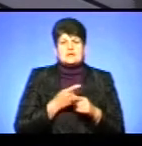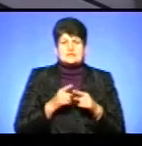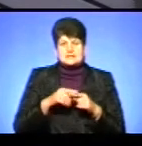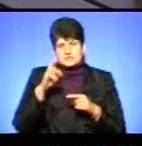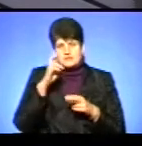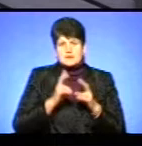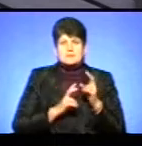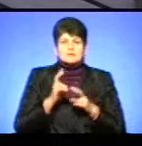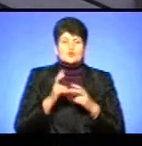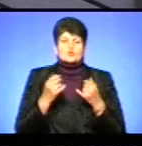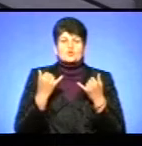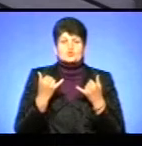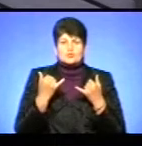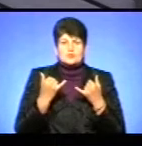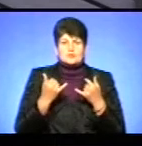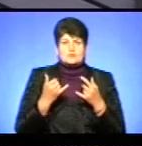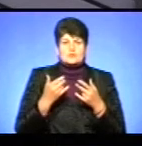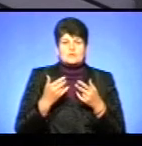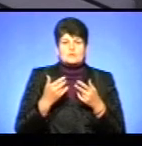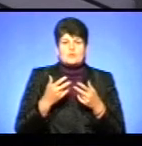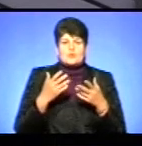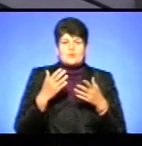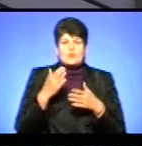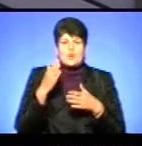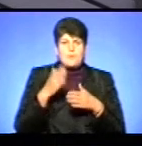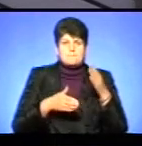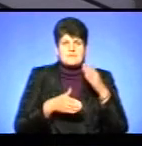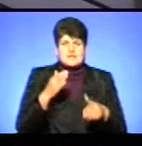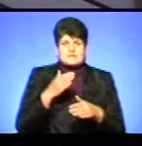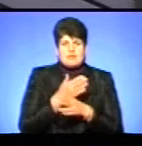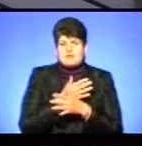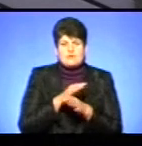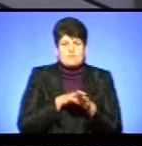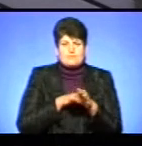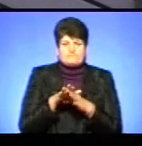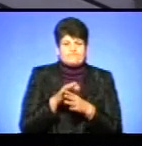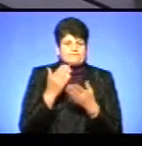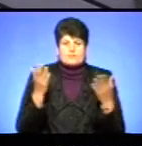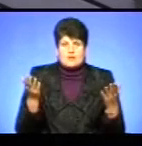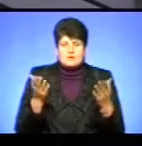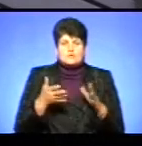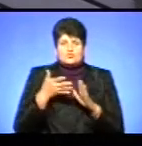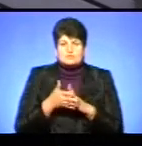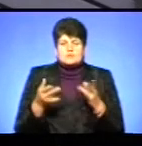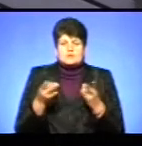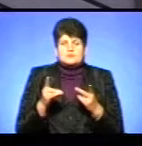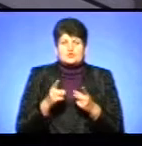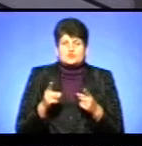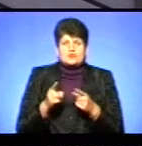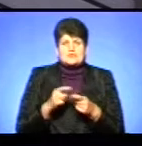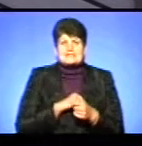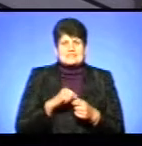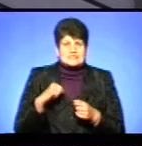комунальне підприємство, сьогодні обрубали крила повністю. Повністю. Тому потрібно десь людям зрозуміти, пасажирам, що самі